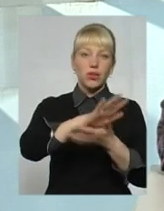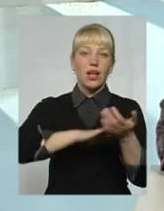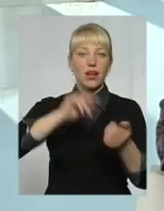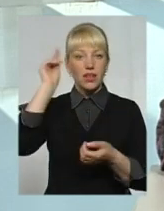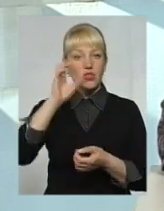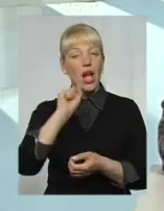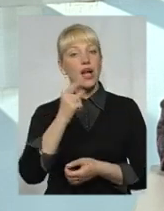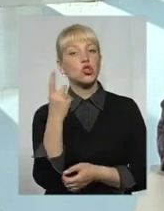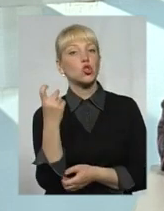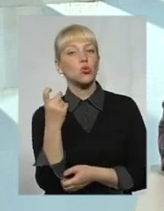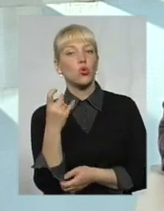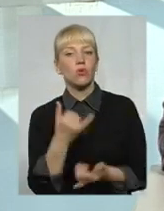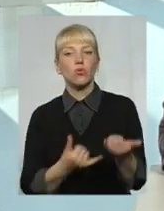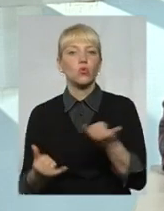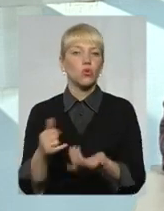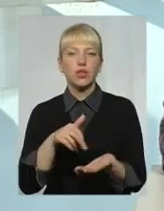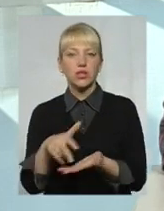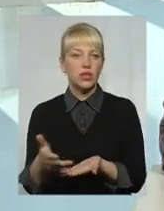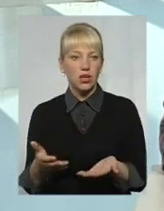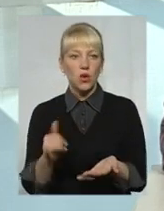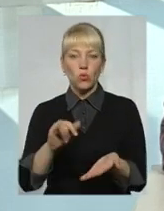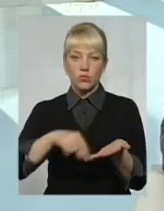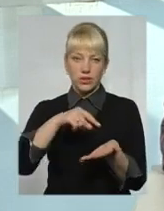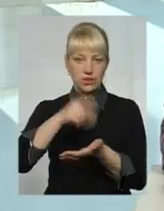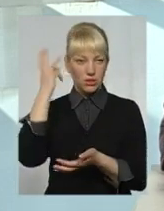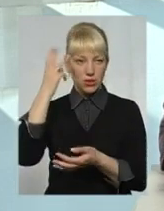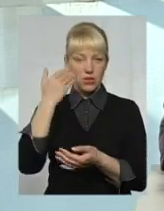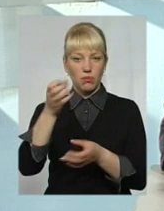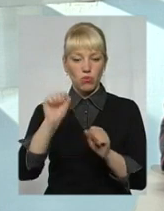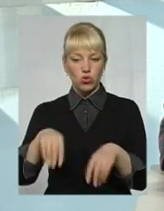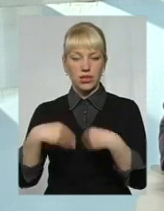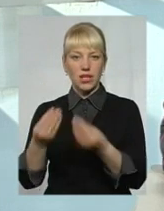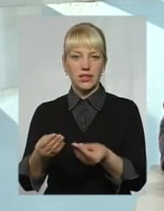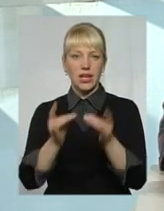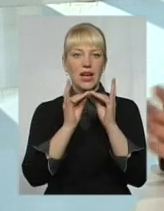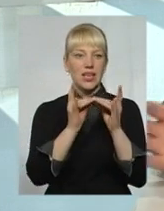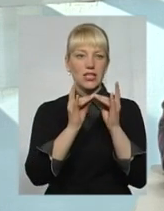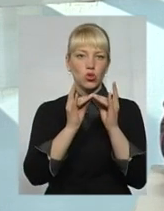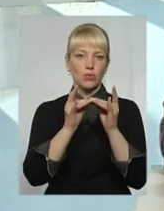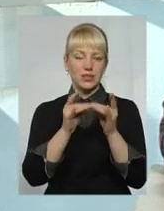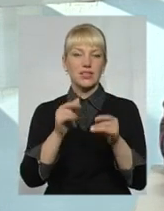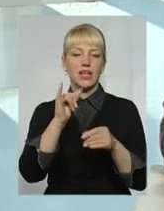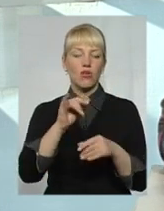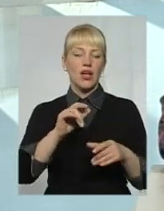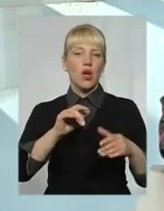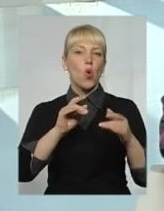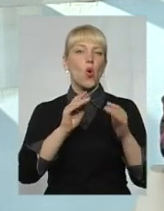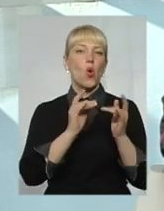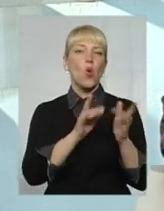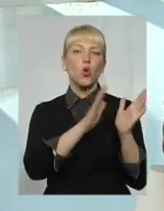100, їм нема куди йти. В місті Хмельницькому їм можуть дати лишком місце, 6-му або 8-му гуртожитку на інститутській.